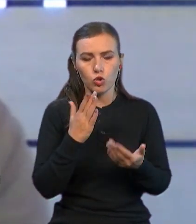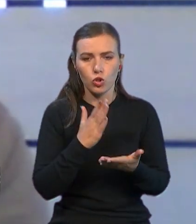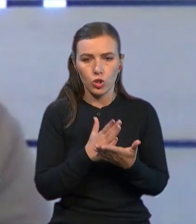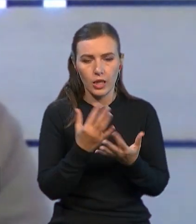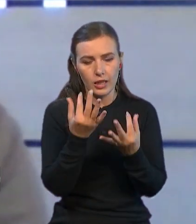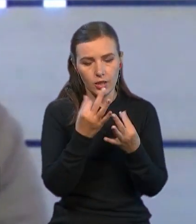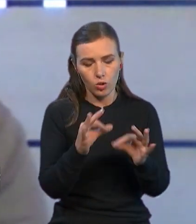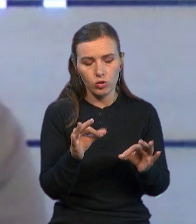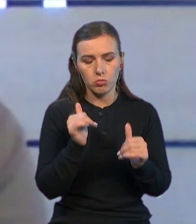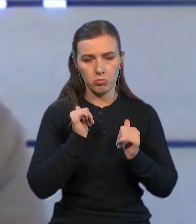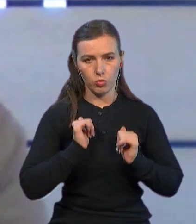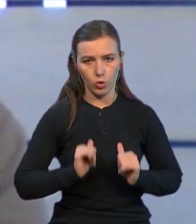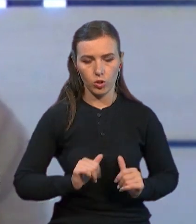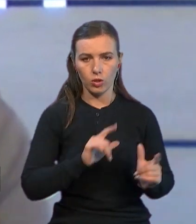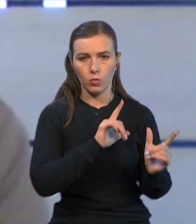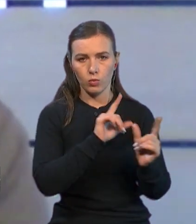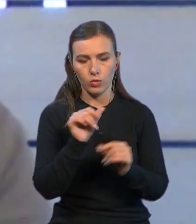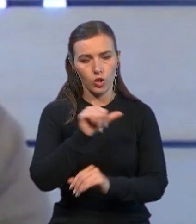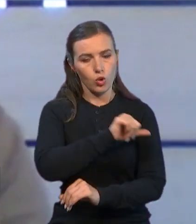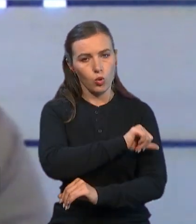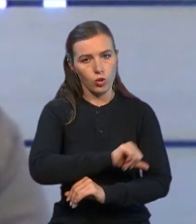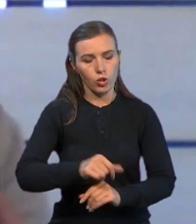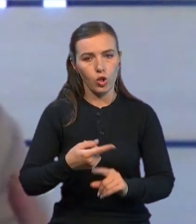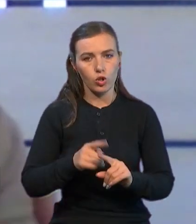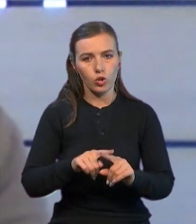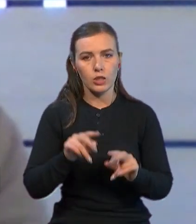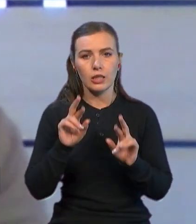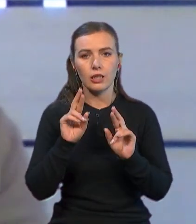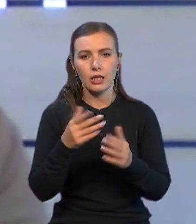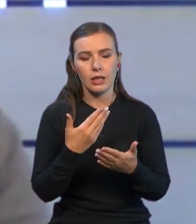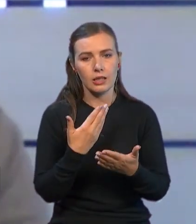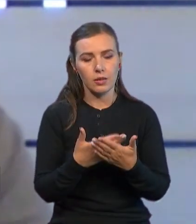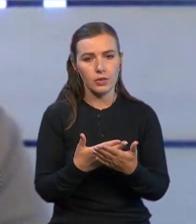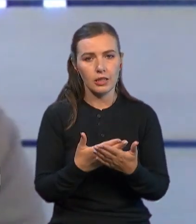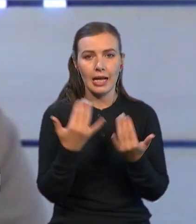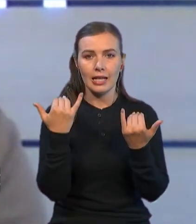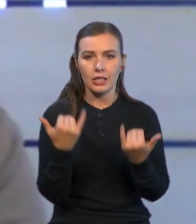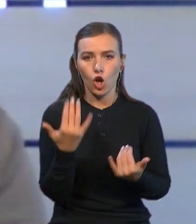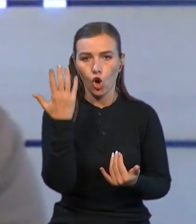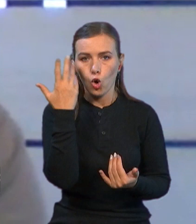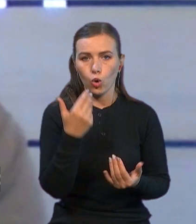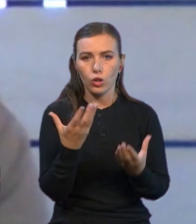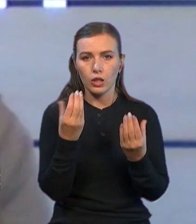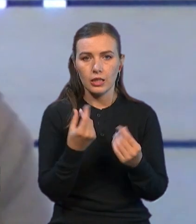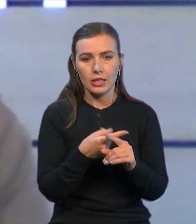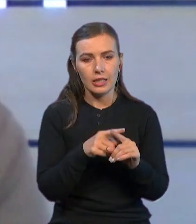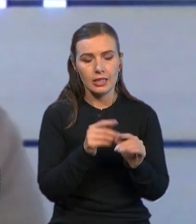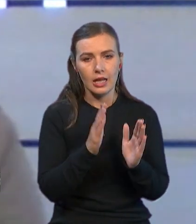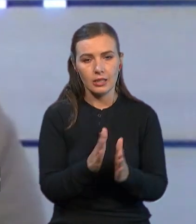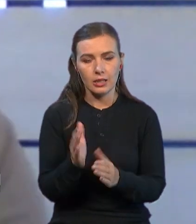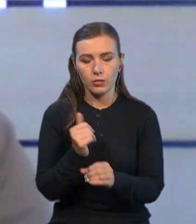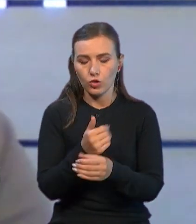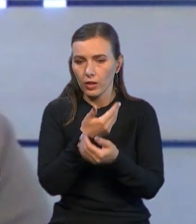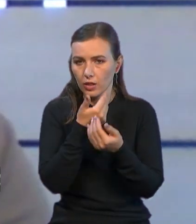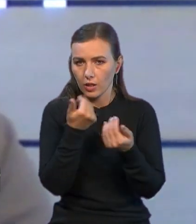дозвіл і вона спокійно перетинатиме кордон. Тоді, як, наприклад, зараз, коли ще ця система не працює,